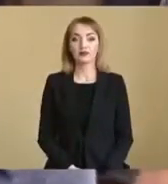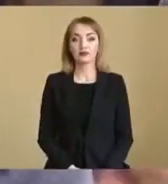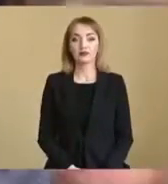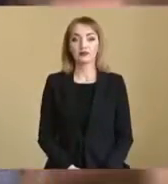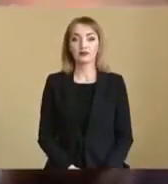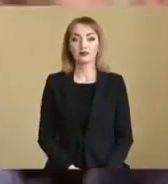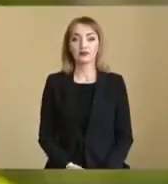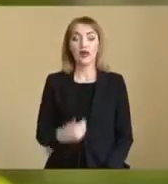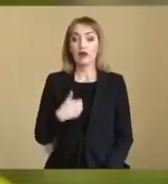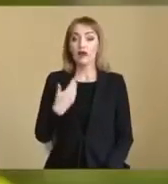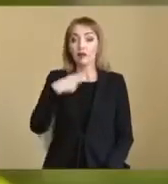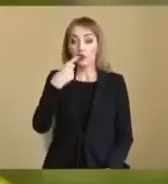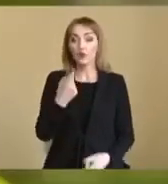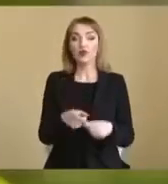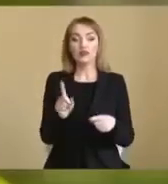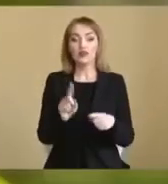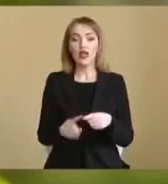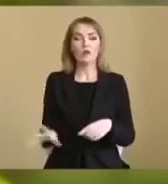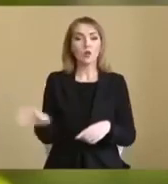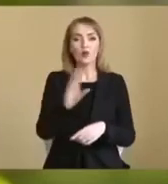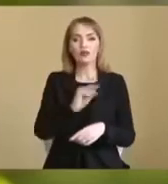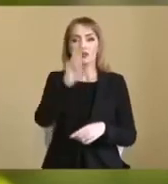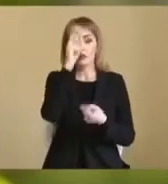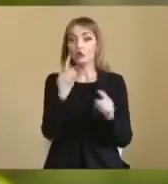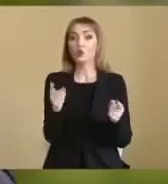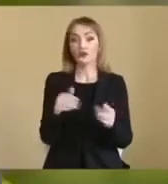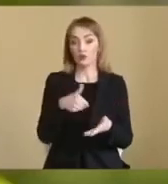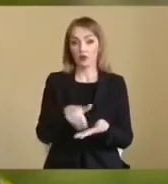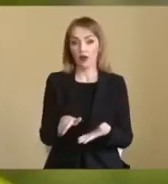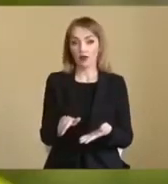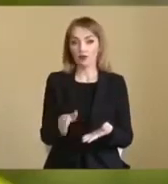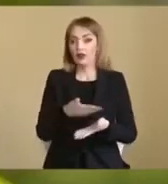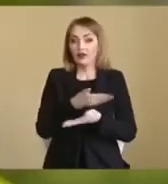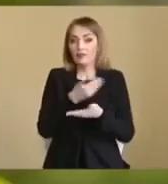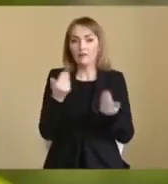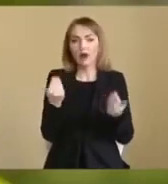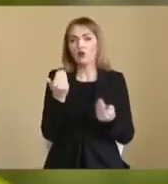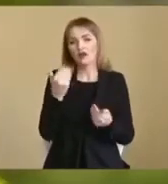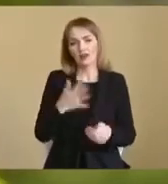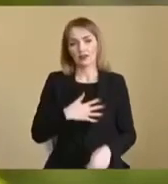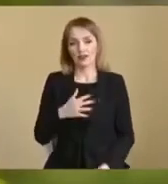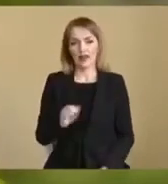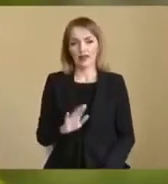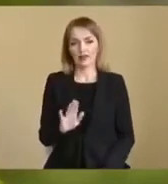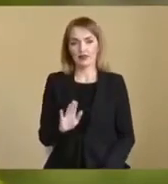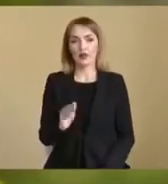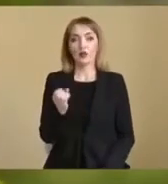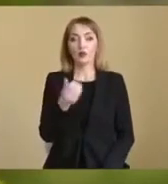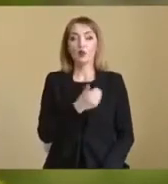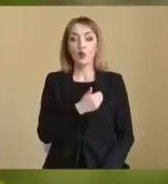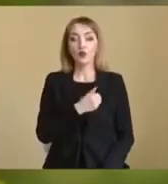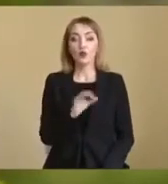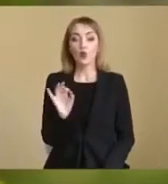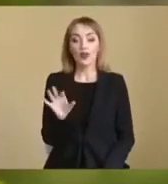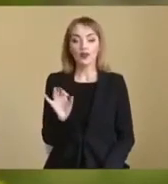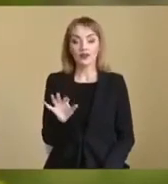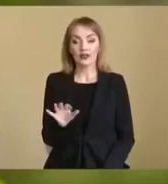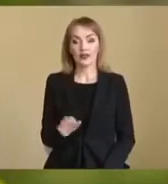Так, я вам кажу, це по всій країні. Чому ви відмовляєтесь? Немає до вас ніяких претензій. Я просто вам хочу пояснити.